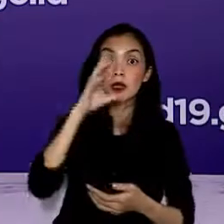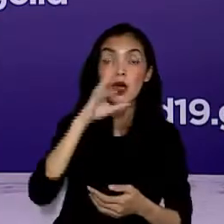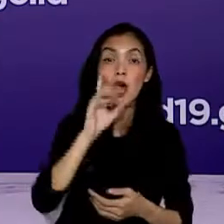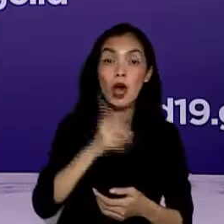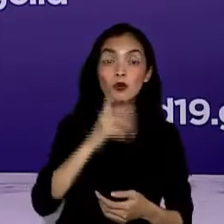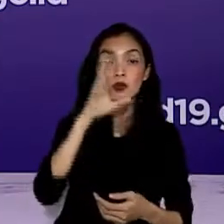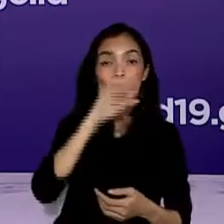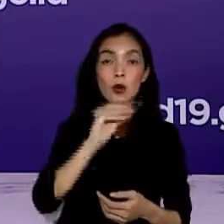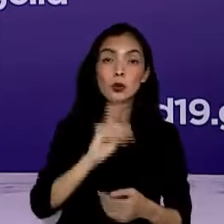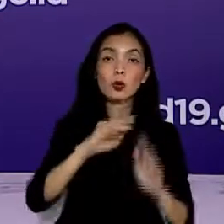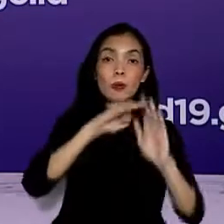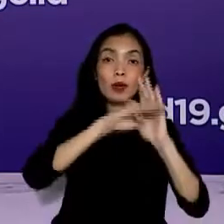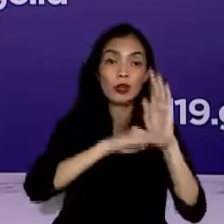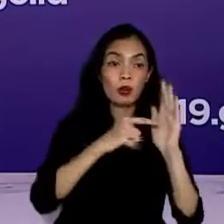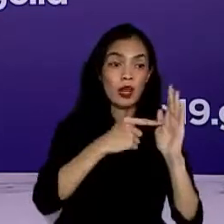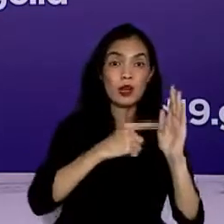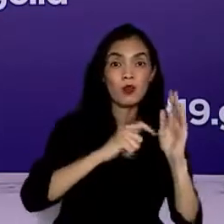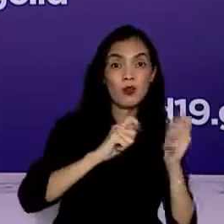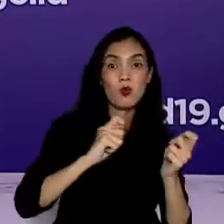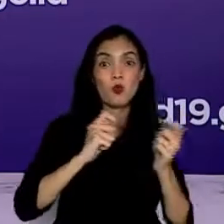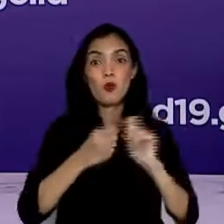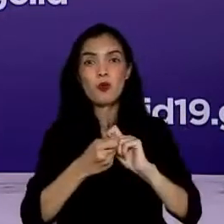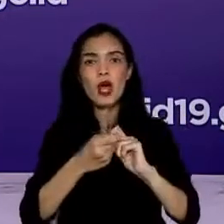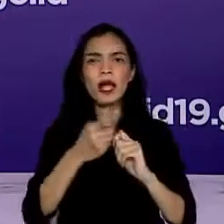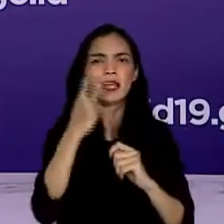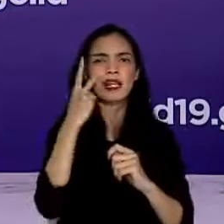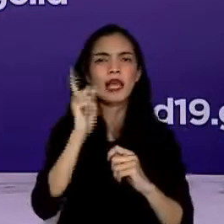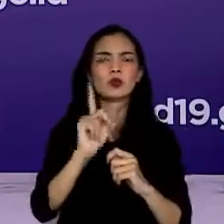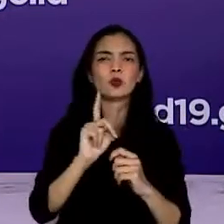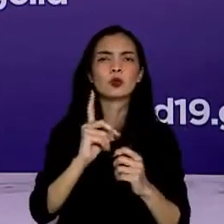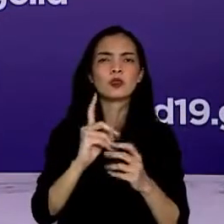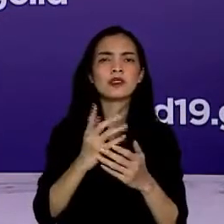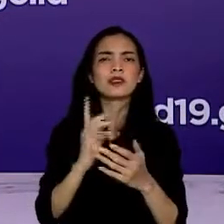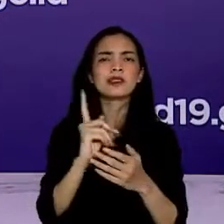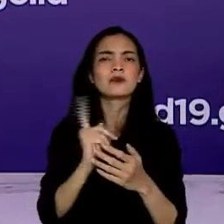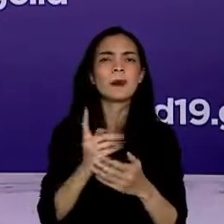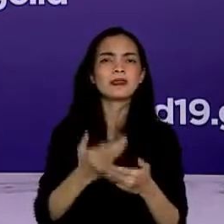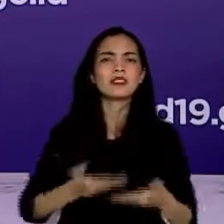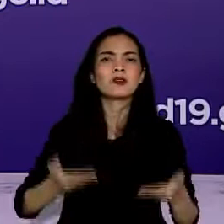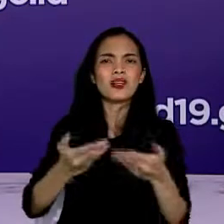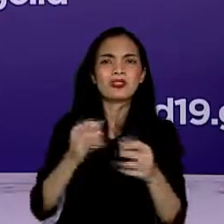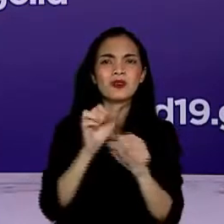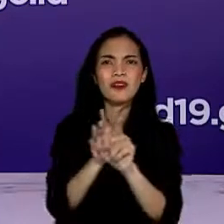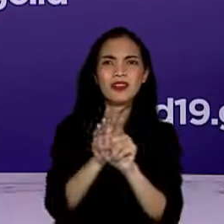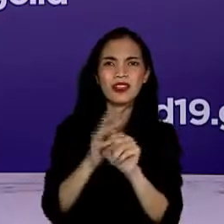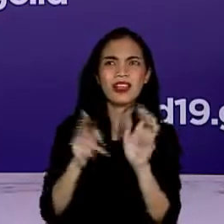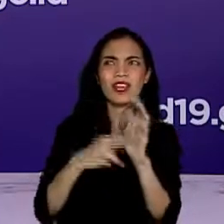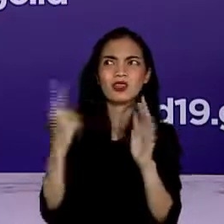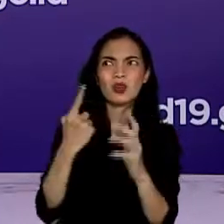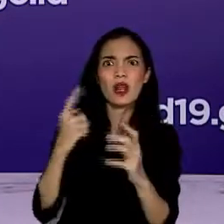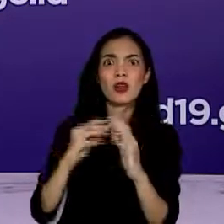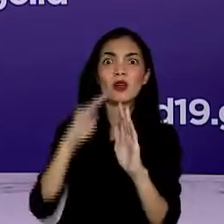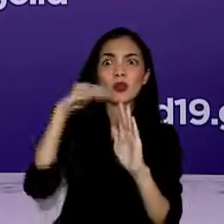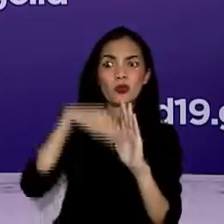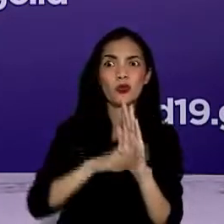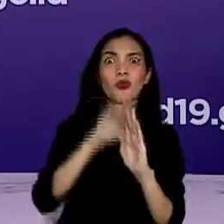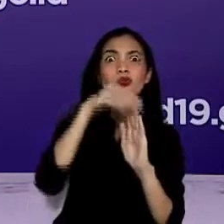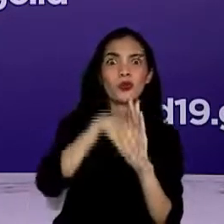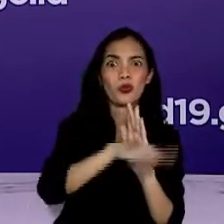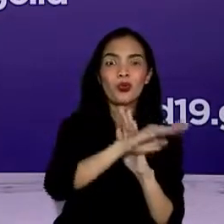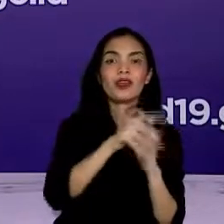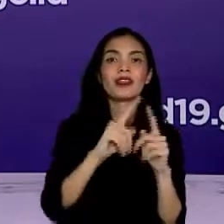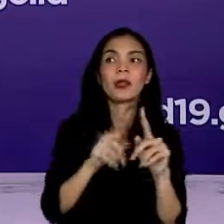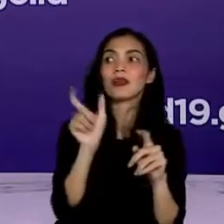kebijakan yang dilakukan berupaya untuk menyesuaikan dengan dinamika kondisi COVID-19 nasional. Sedangkan perubahan